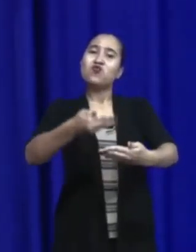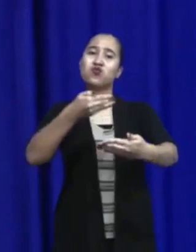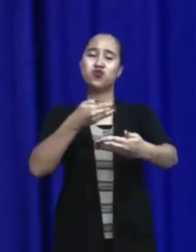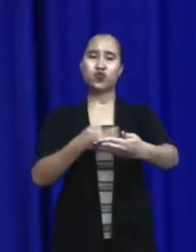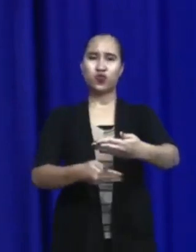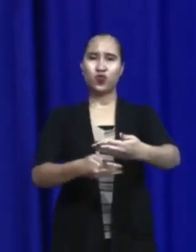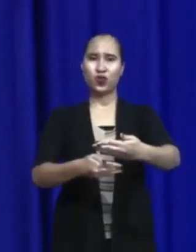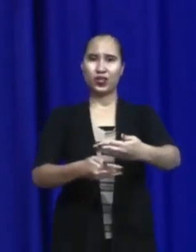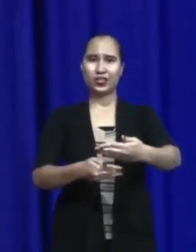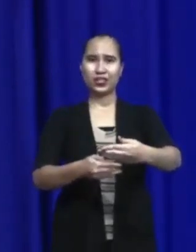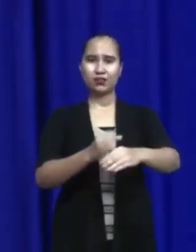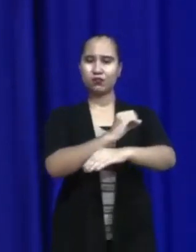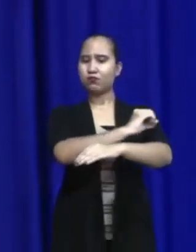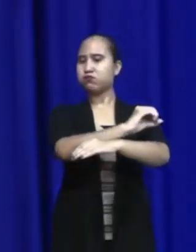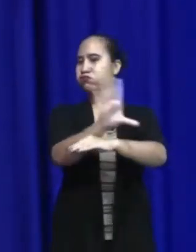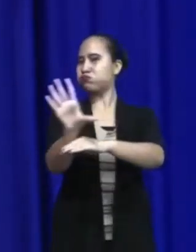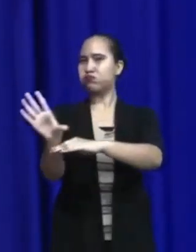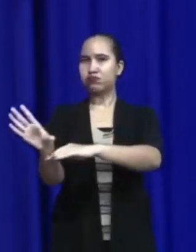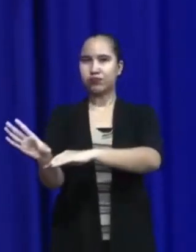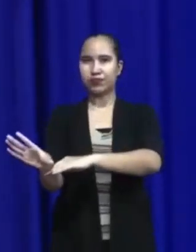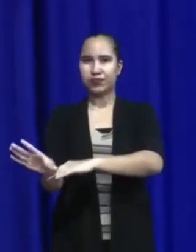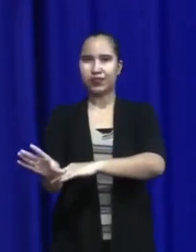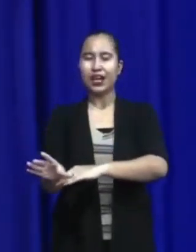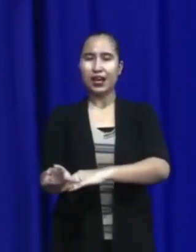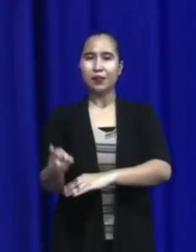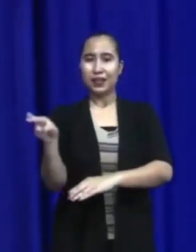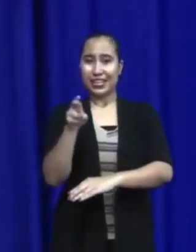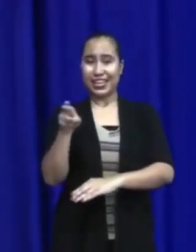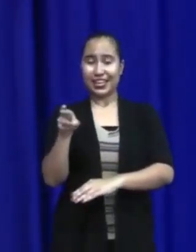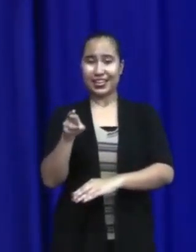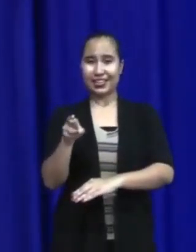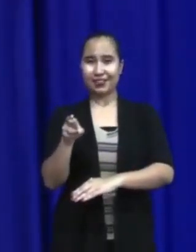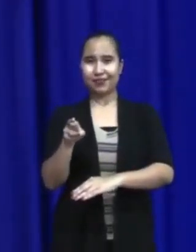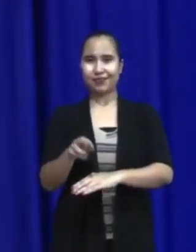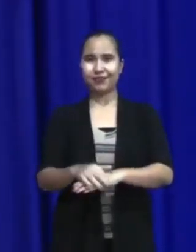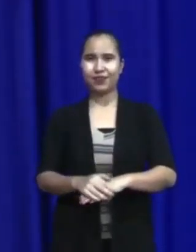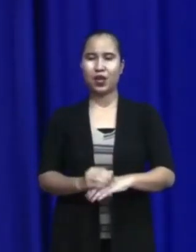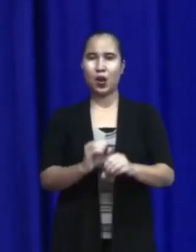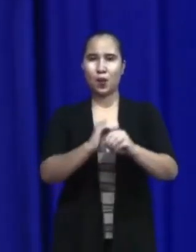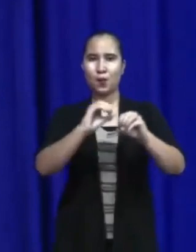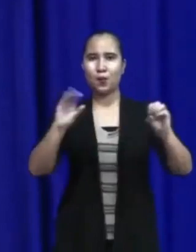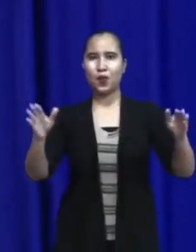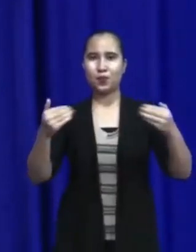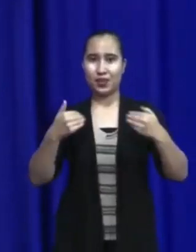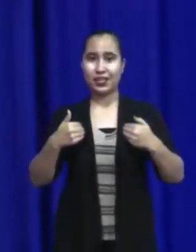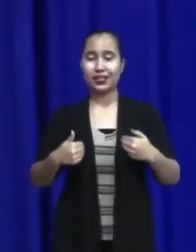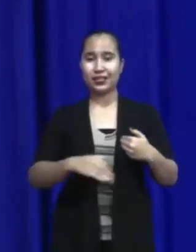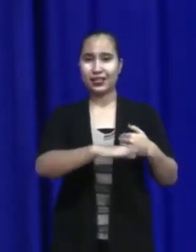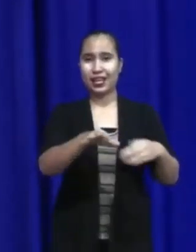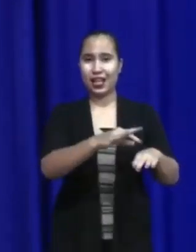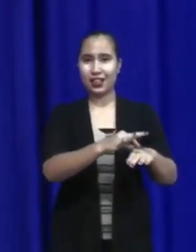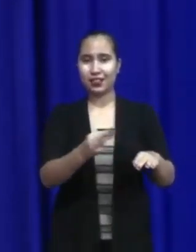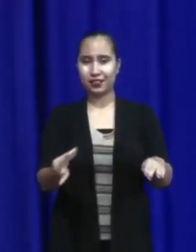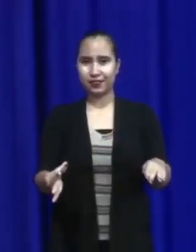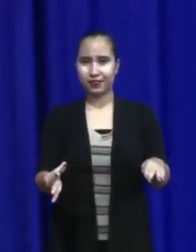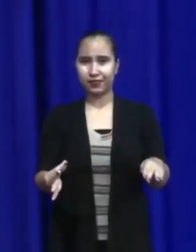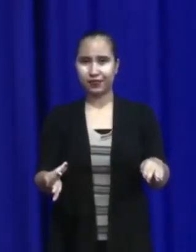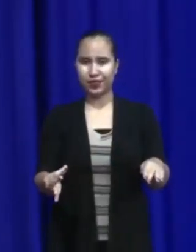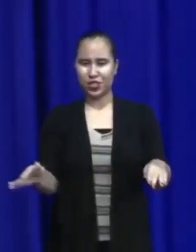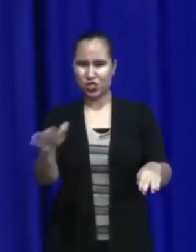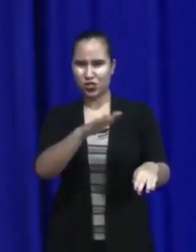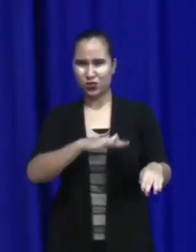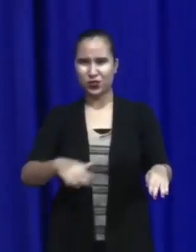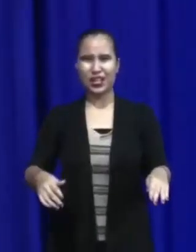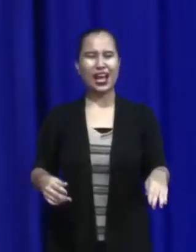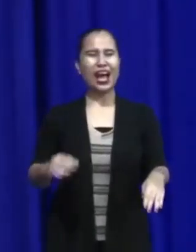was uitgebarst hebben gereageerd. In de public health situation moet je altijd kijken naar